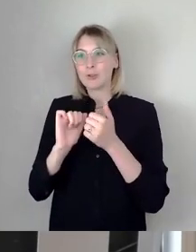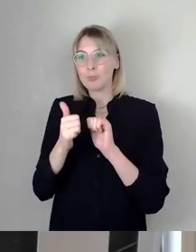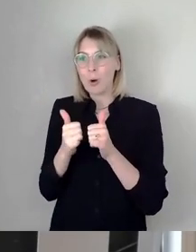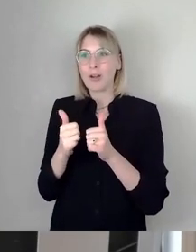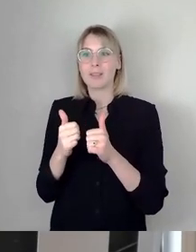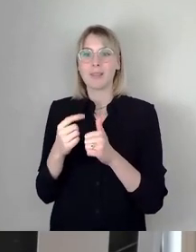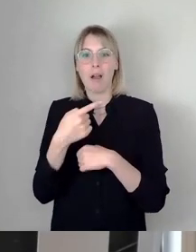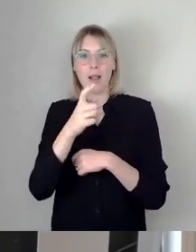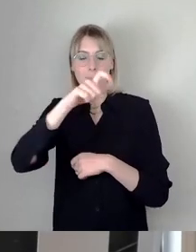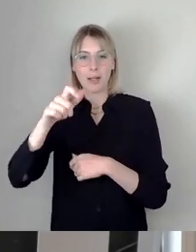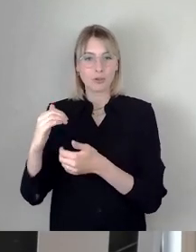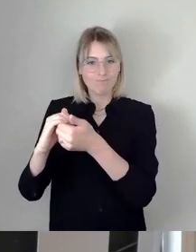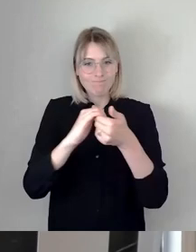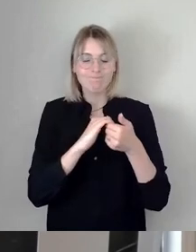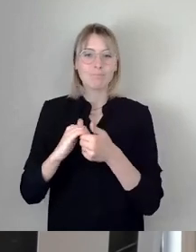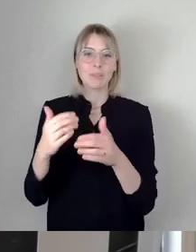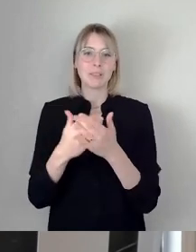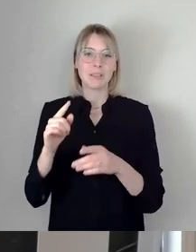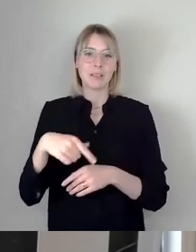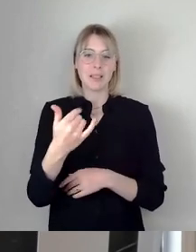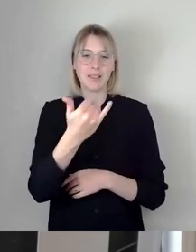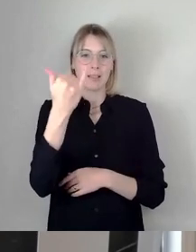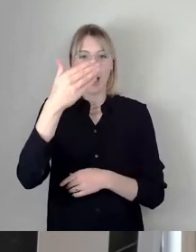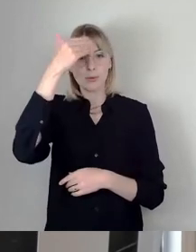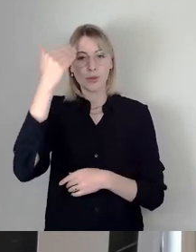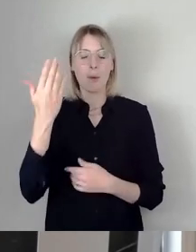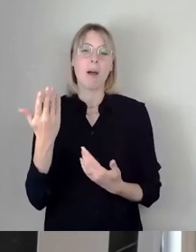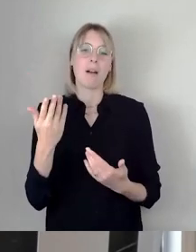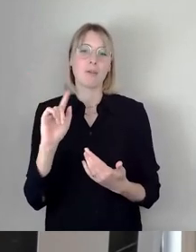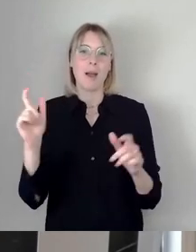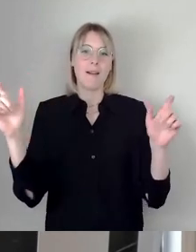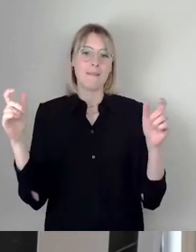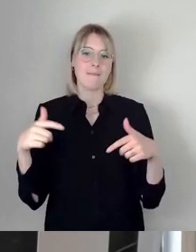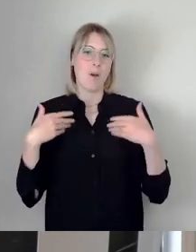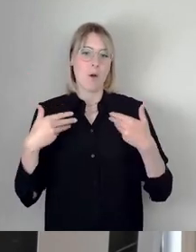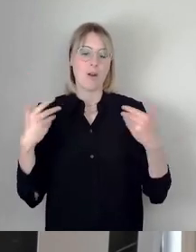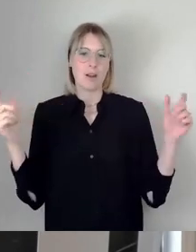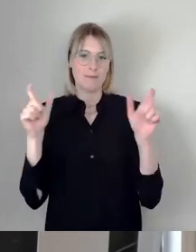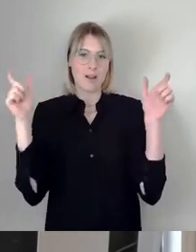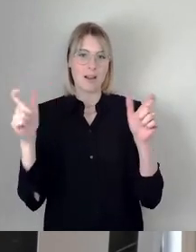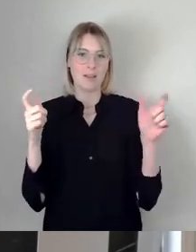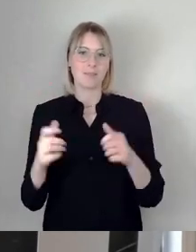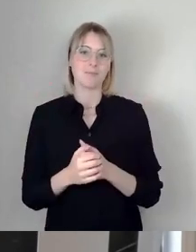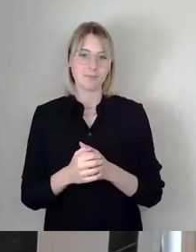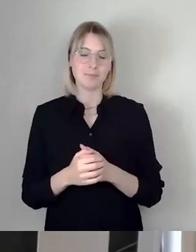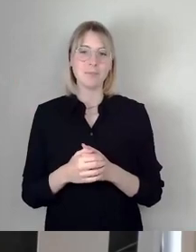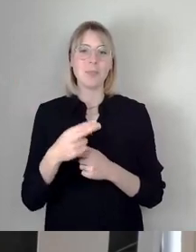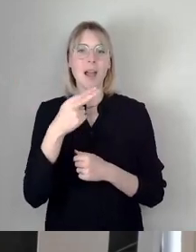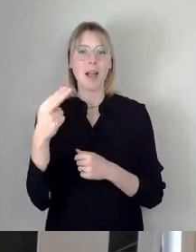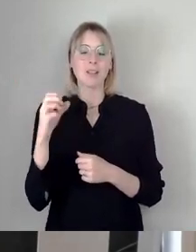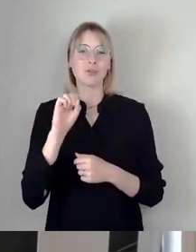feiern wir hier ein Freudenfest. Nach der diesjährigen Eröffnung mit dem Freudenfest des Heinz-Steier-Stadions. Sport frei.